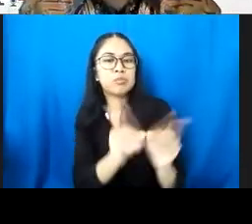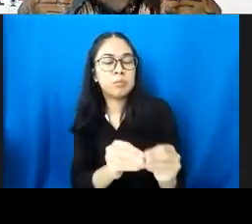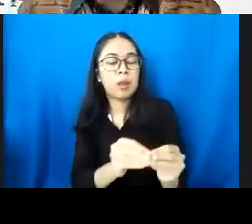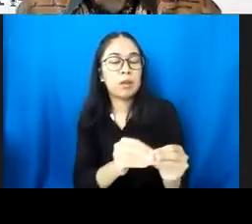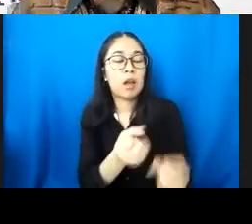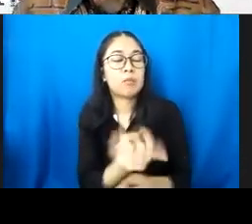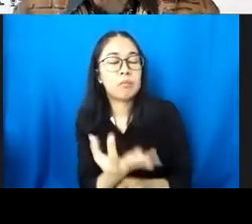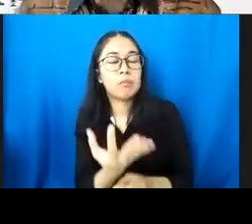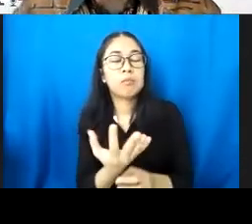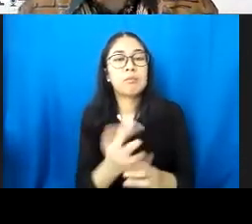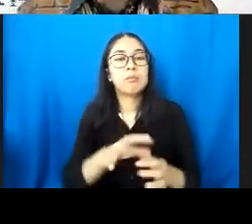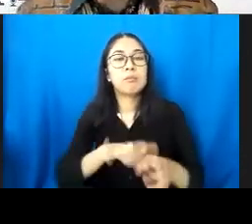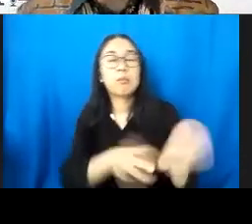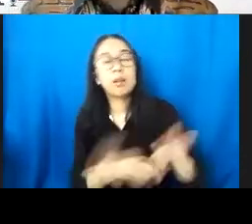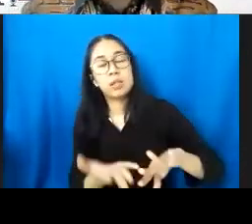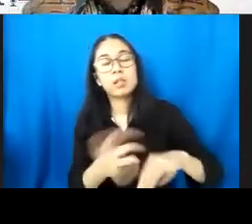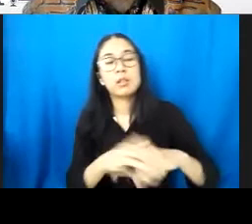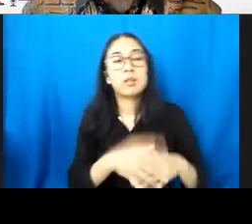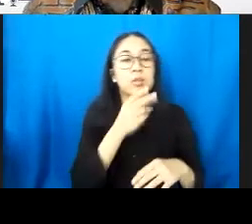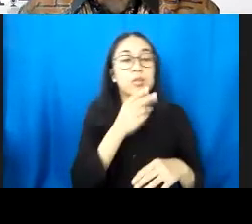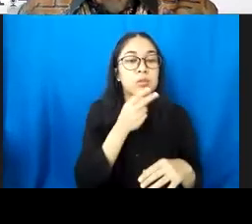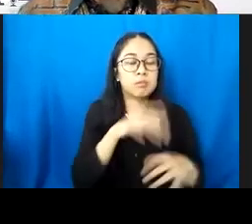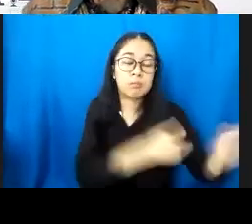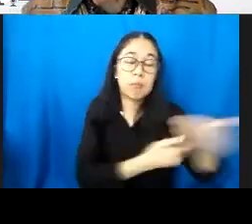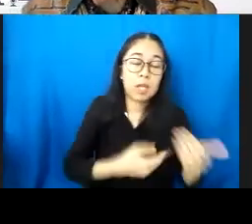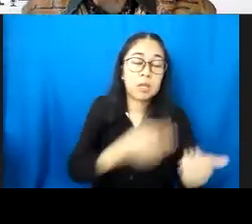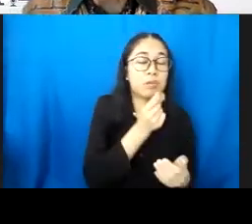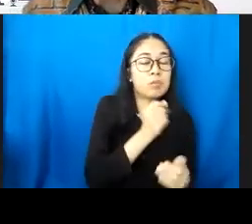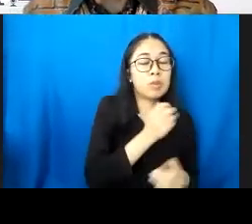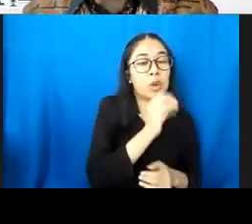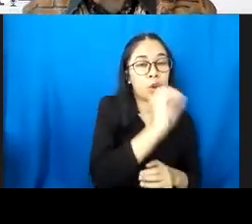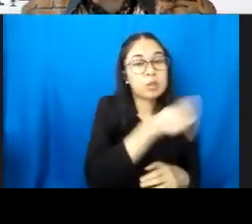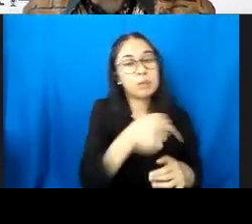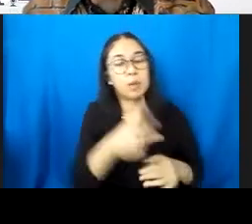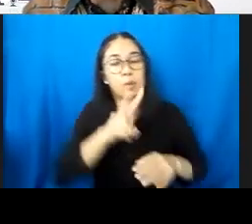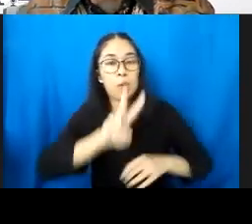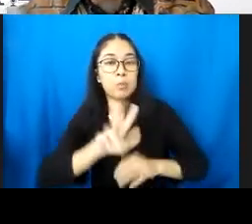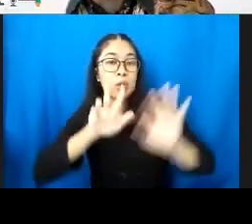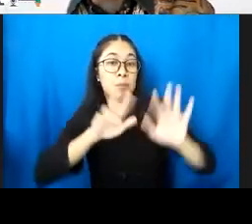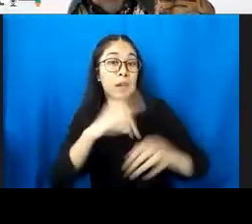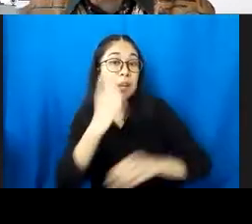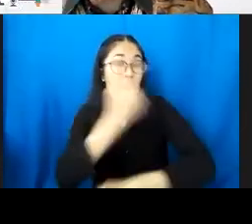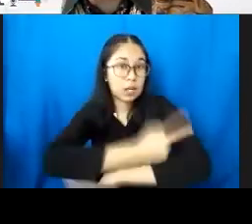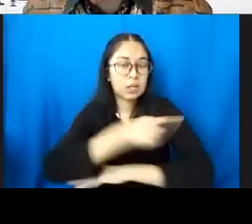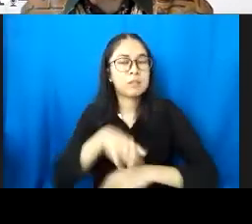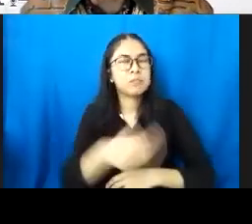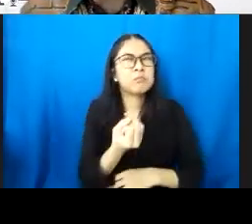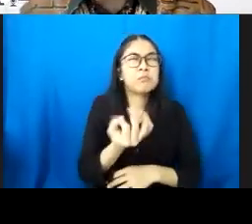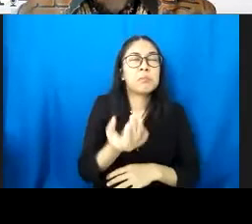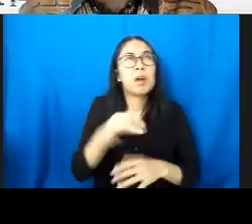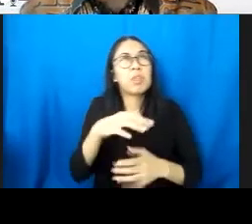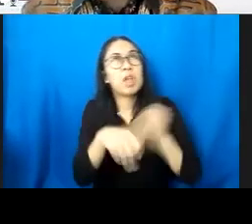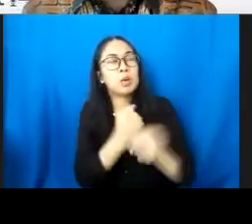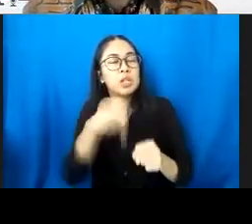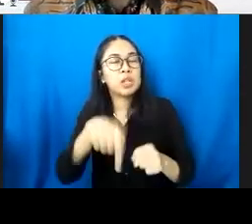yaitu ubai usia 0 sampai 28 hari, itu ternyata beberapa tahun terakhir ini, hampir sama, dan ada kecundungan